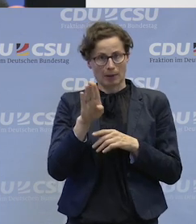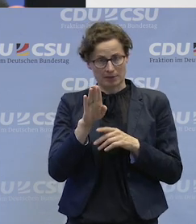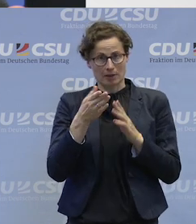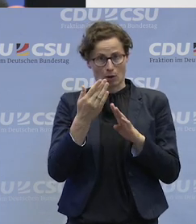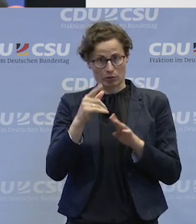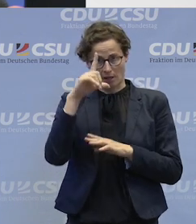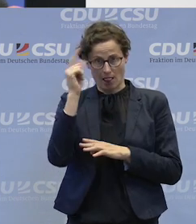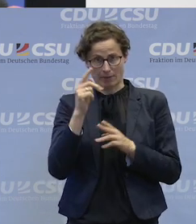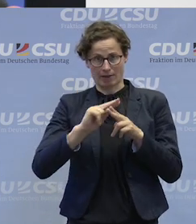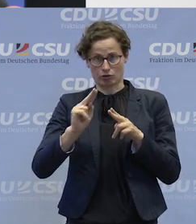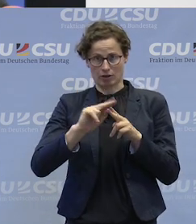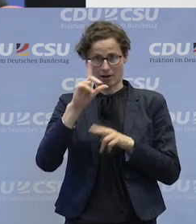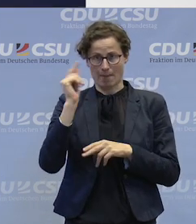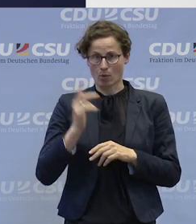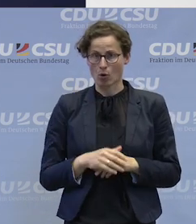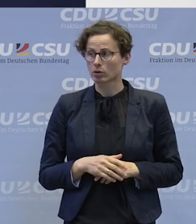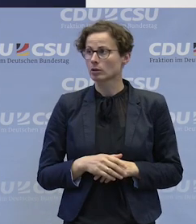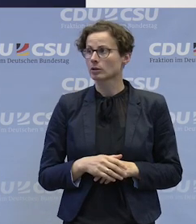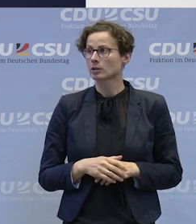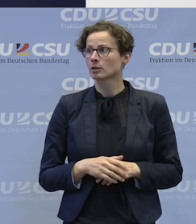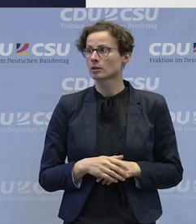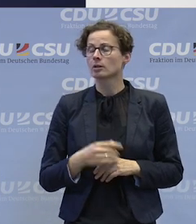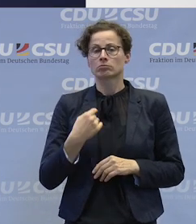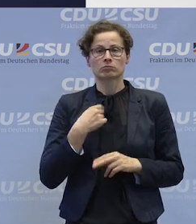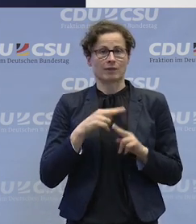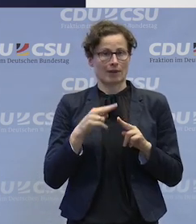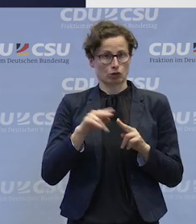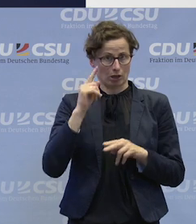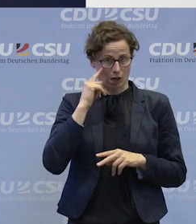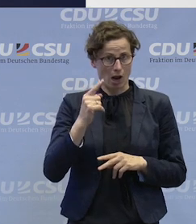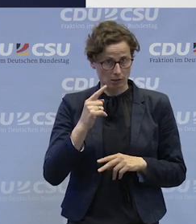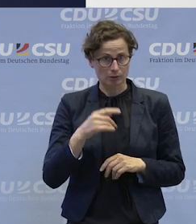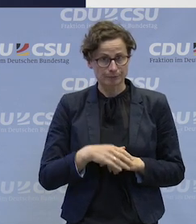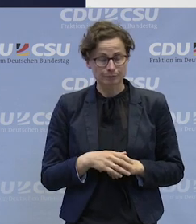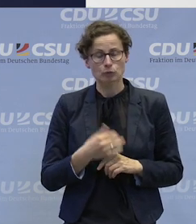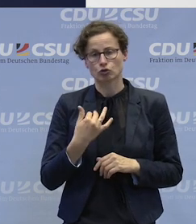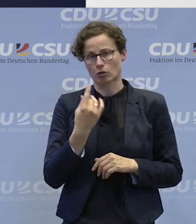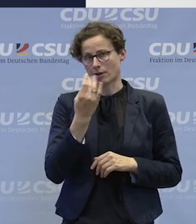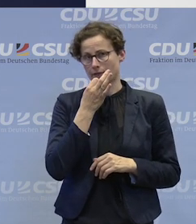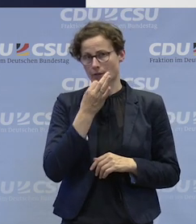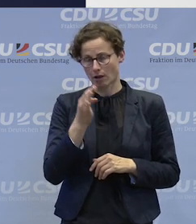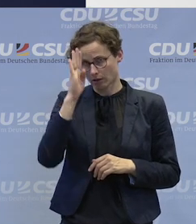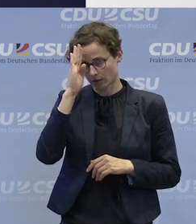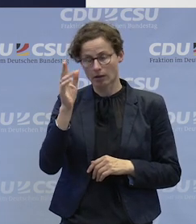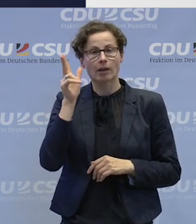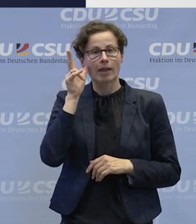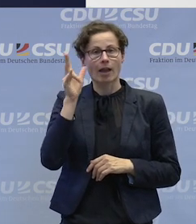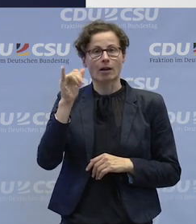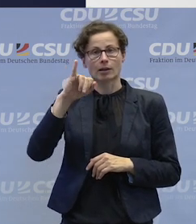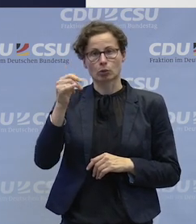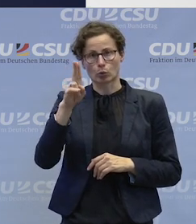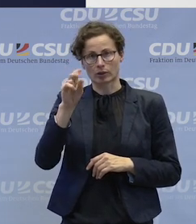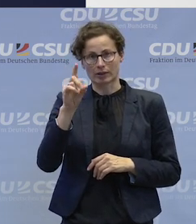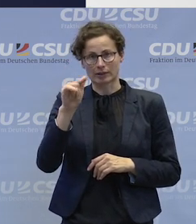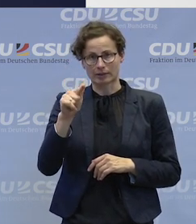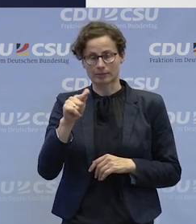Elbe-Werkstätten in Hamburg und ich bin auch Werkstattrat und habe mal eine Frage an Herrn Judith, wenn man